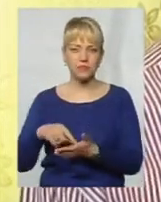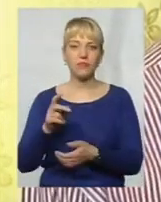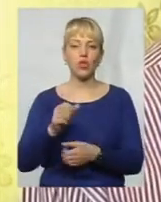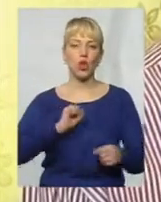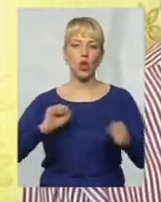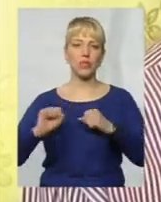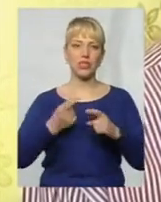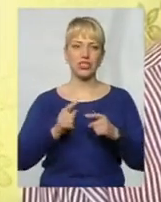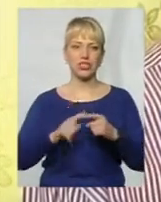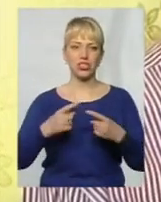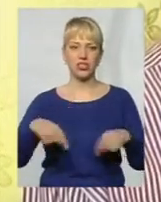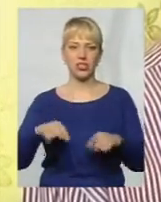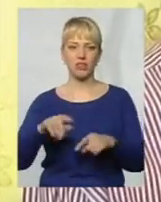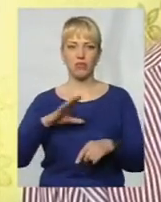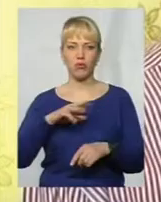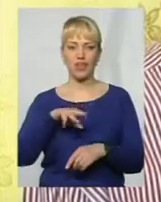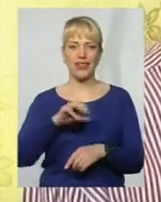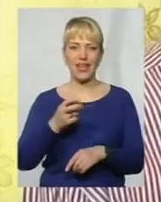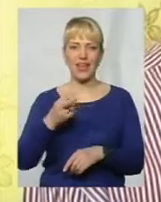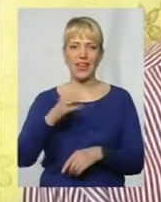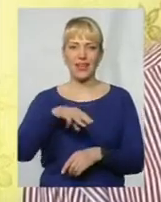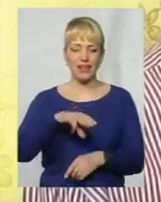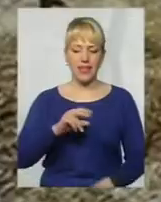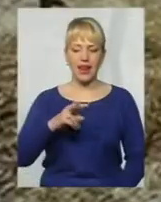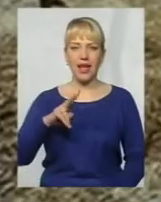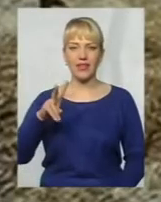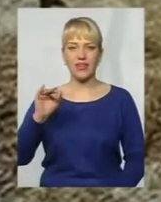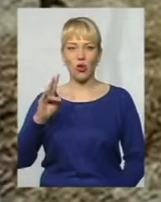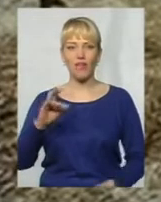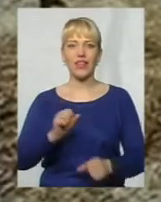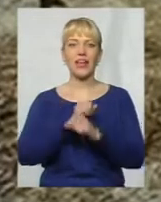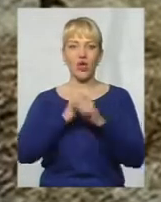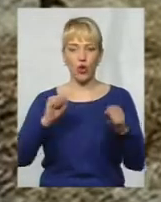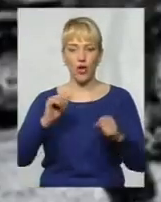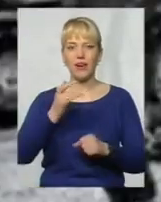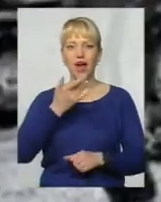частин був Телятников, майор Телятников, герой Радянського Союзу. Що я хочу сказати?